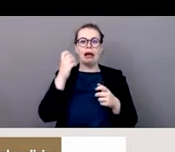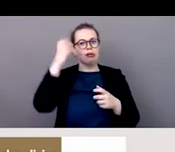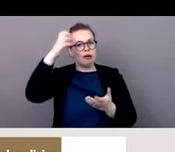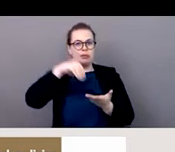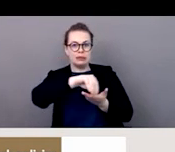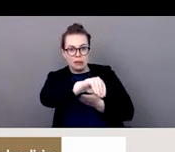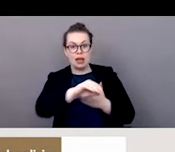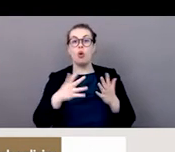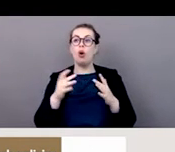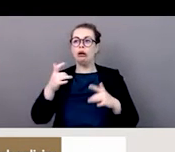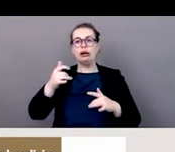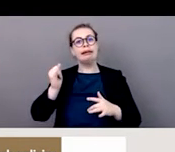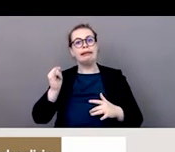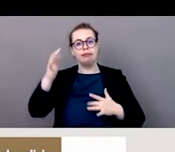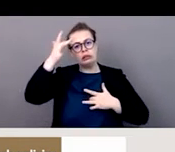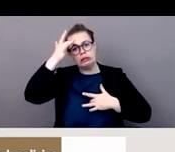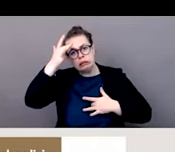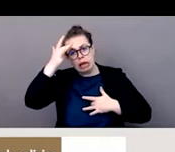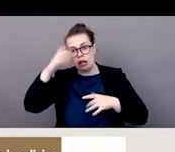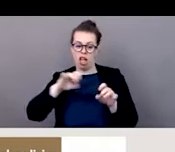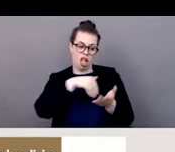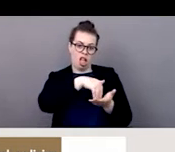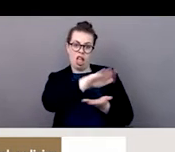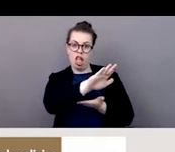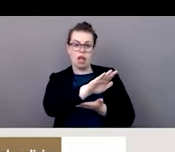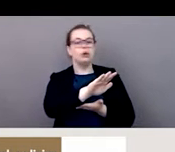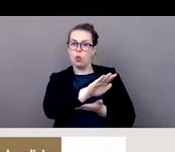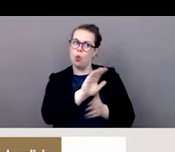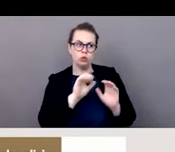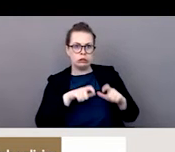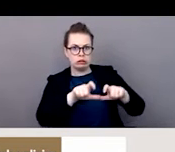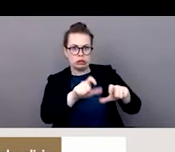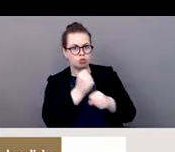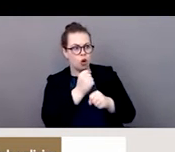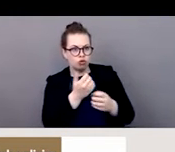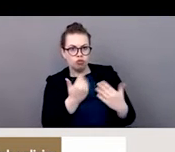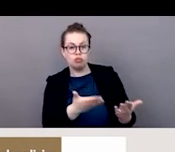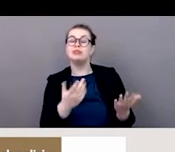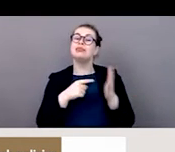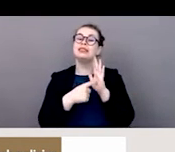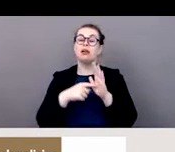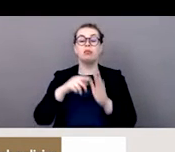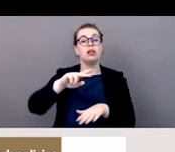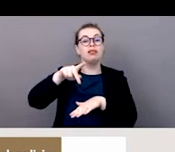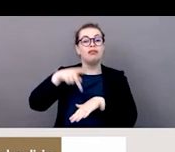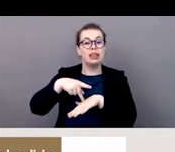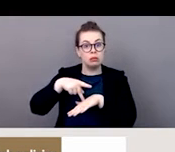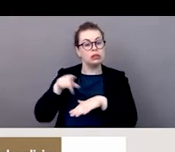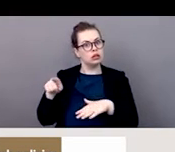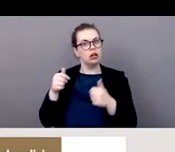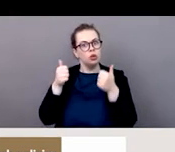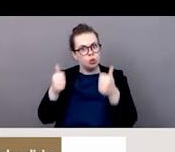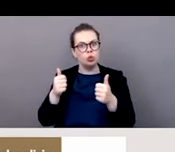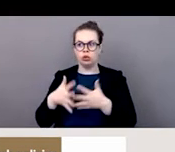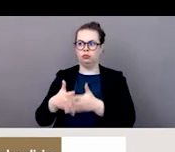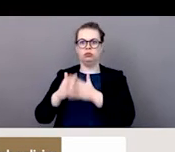chômages aussi bien aussi certains autres congés qui ont été prolongés. Là aussi, il y a aussi des politiques